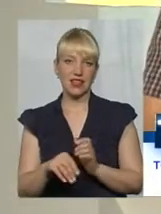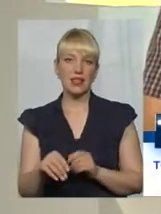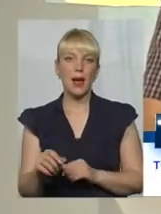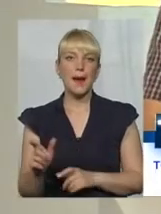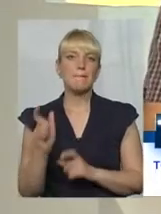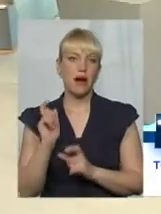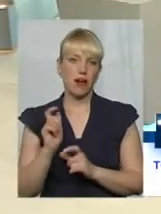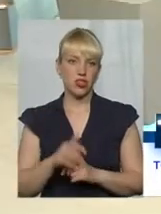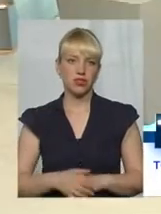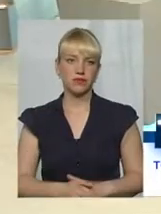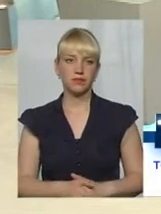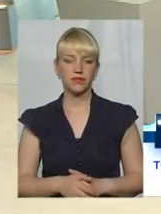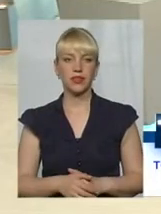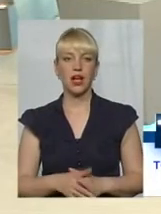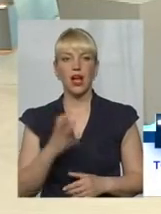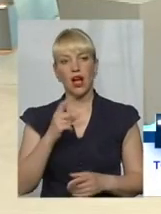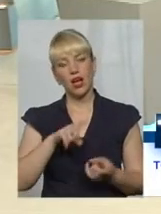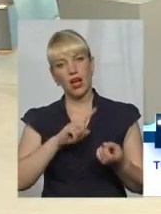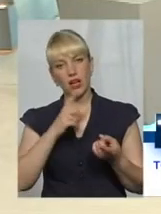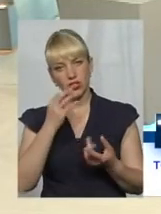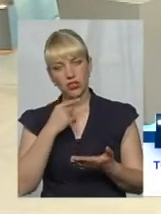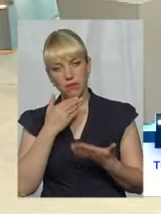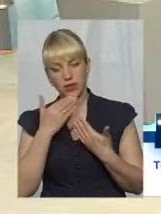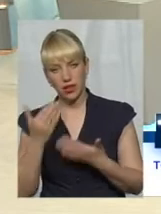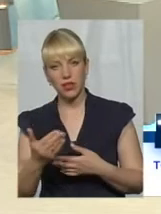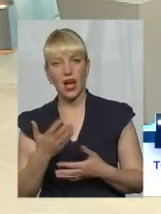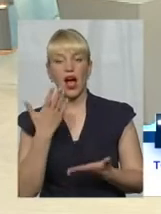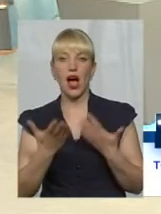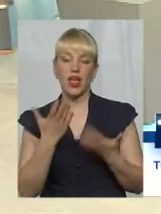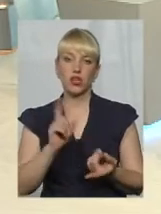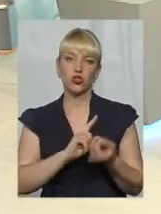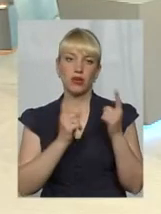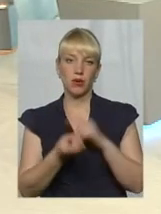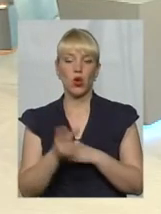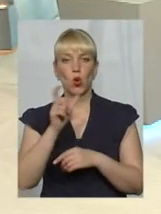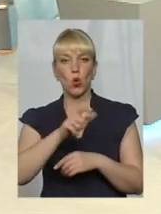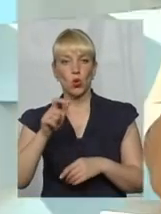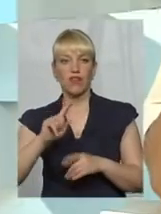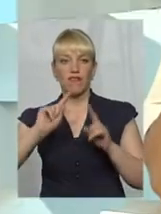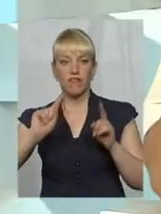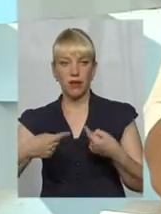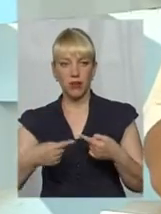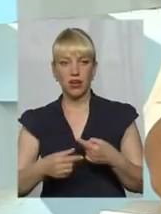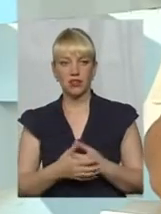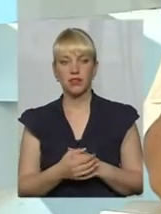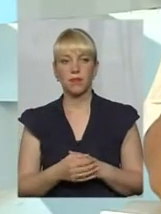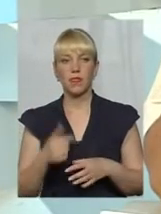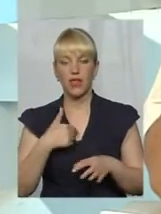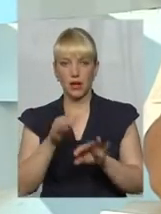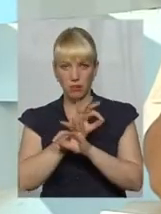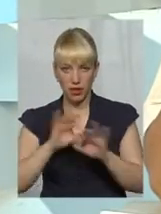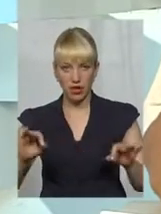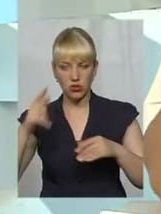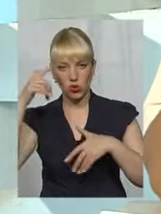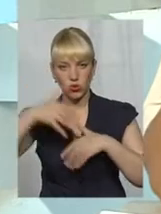Так, будь ласка, її тоді передам. А якщо навпаки, ну, тобто, от люди вимагають, ну, точніше, я прекрасно розумію